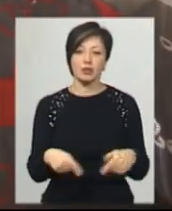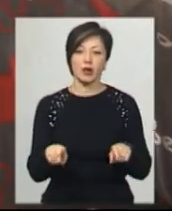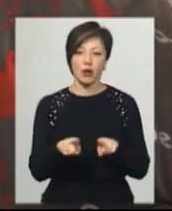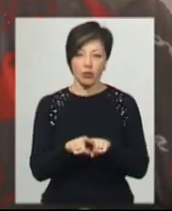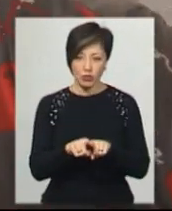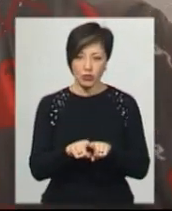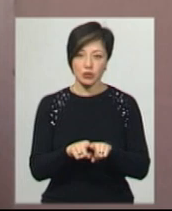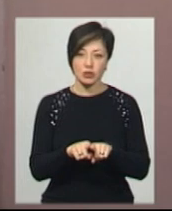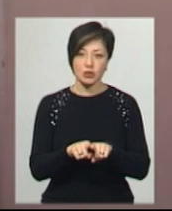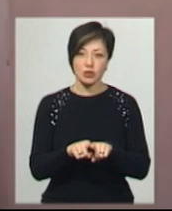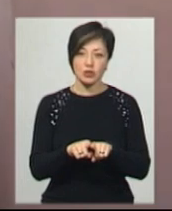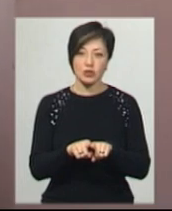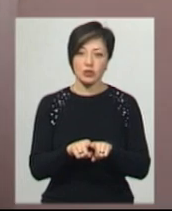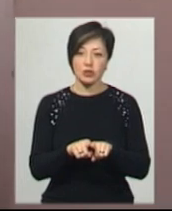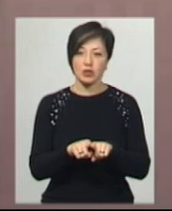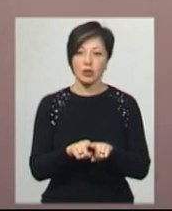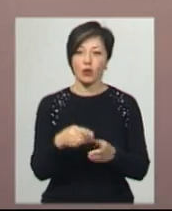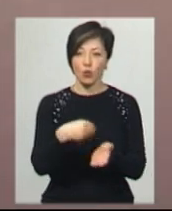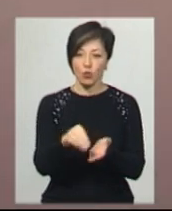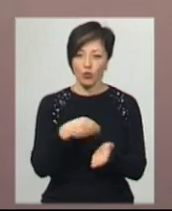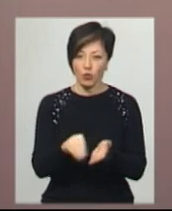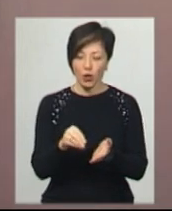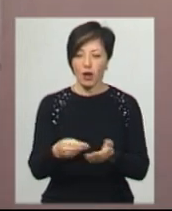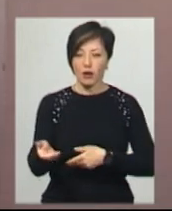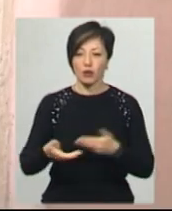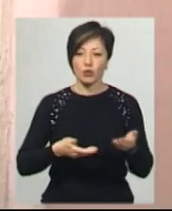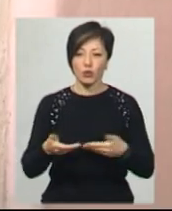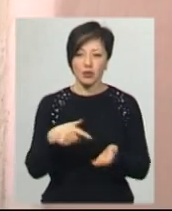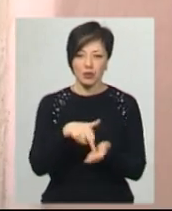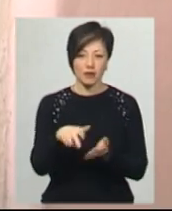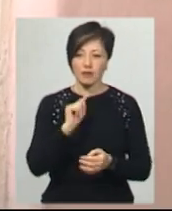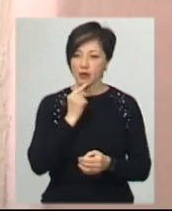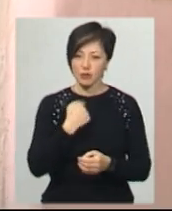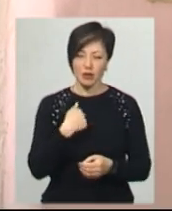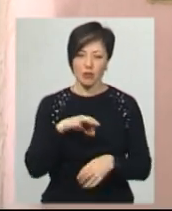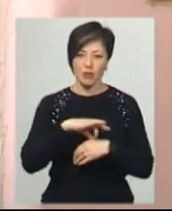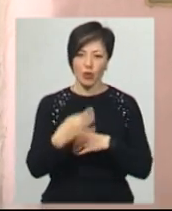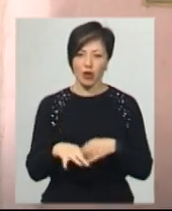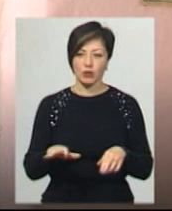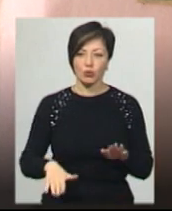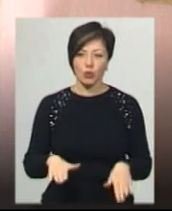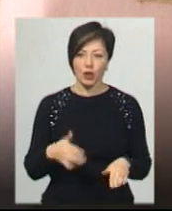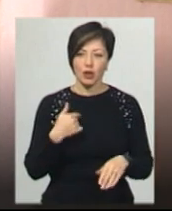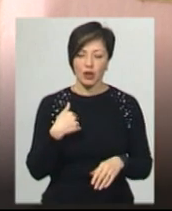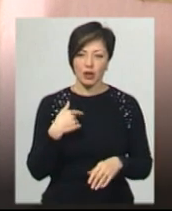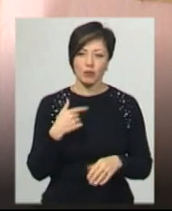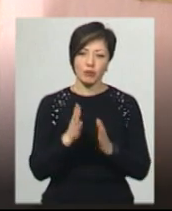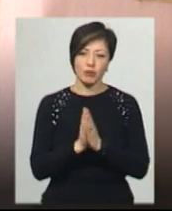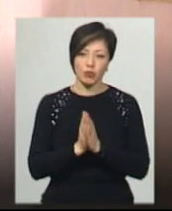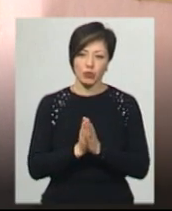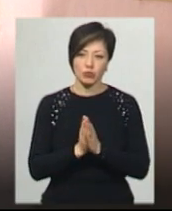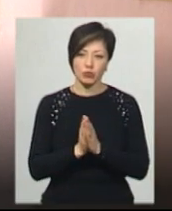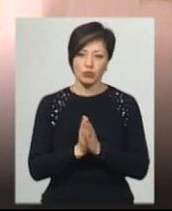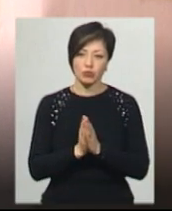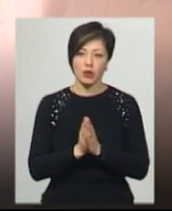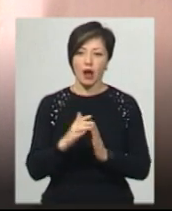наминула товари, що принесла листоноша. Жінка каже, присуватись її важко. Мене ще й дуже болять ноги, то я її часом прошу, на мені